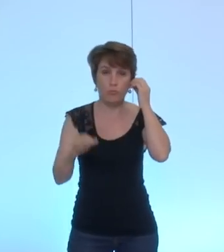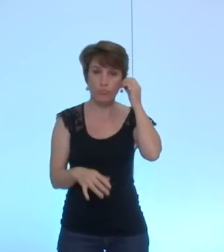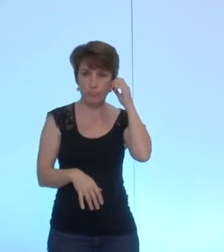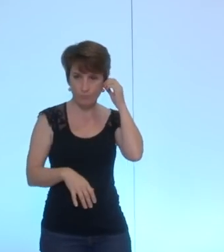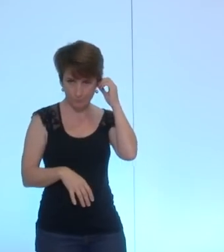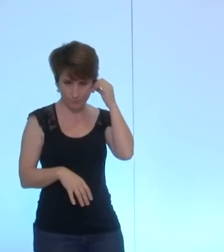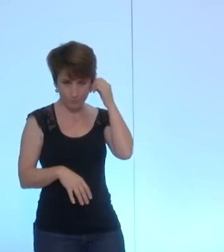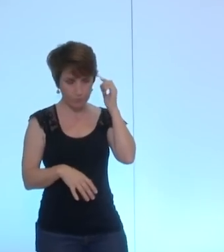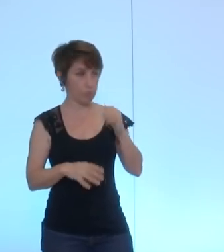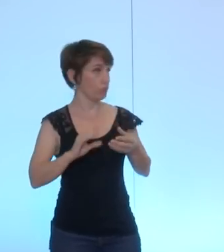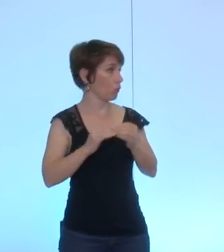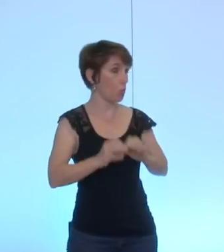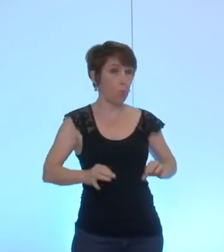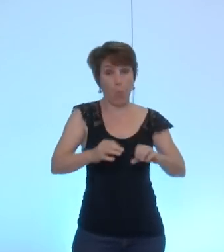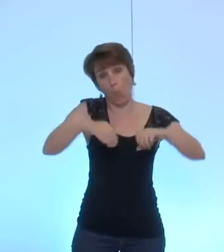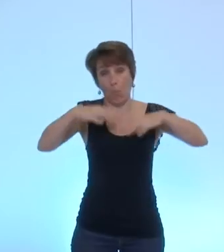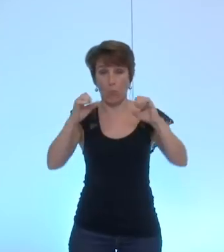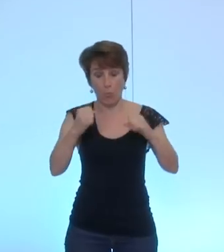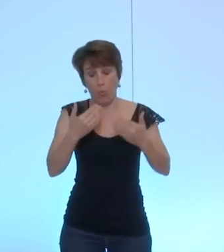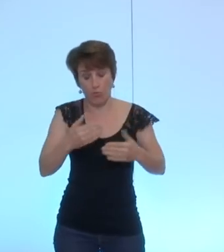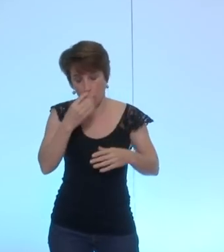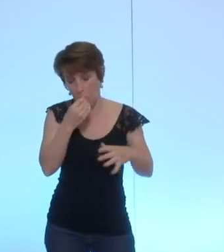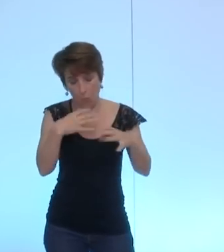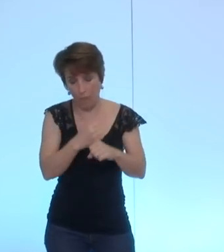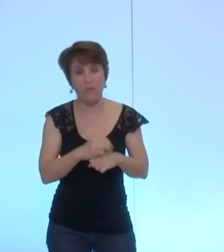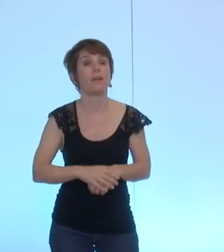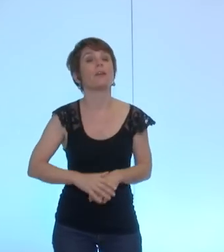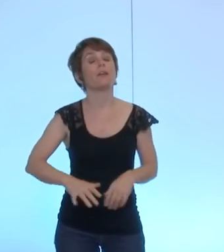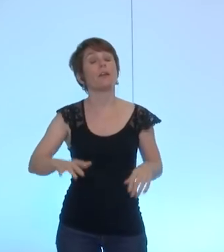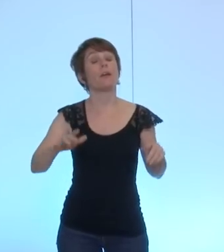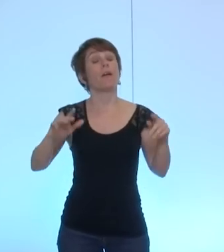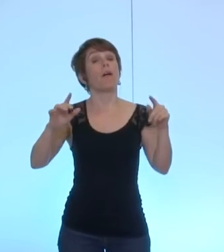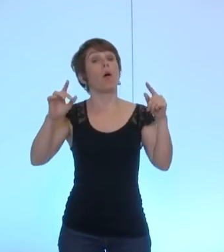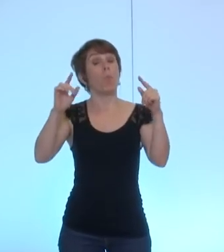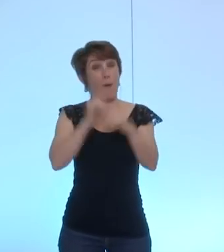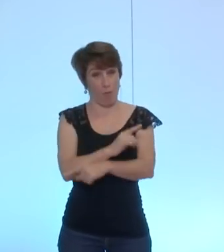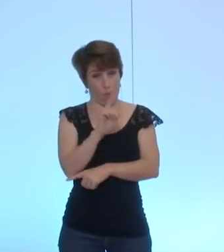n pas de soucis majeurs concernant cela sur l'aide par contre